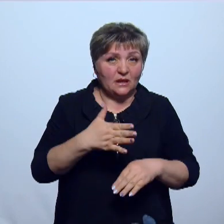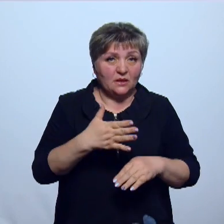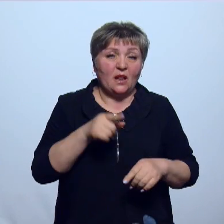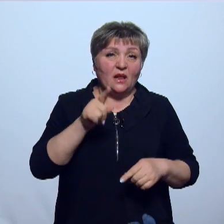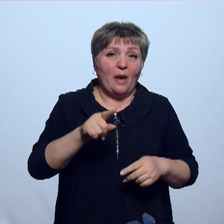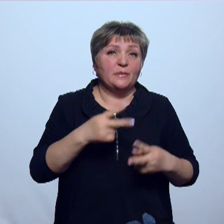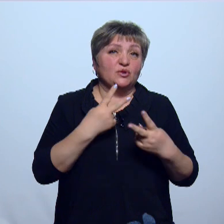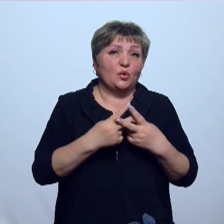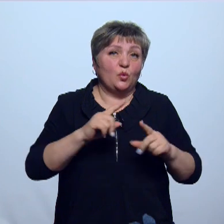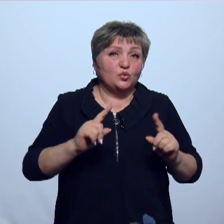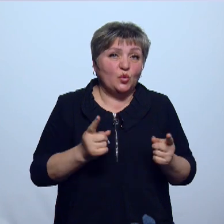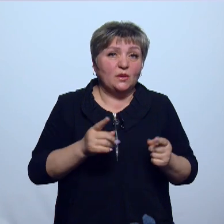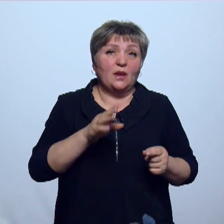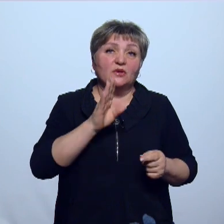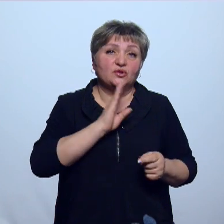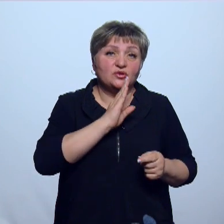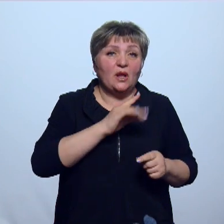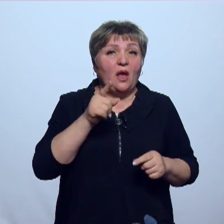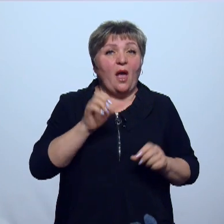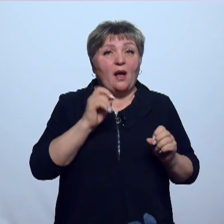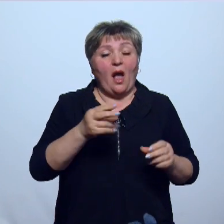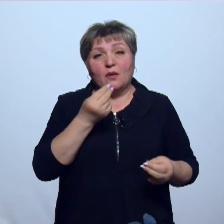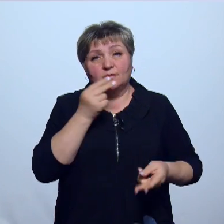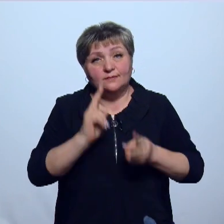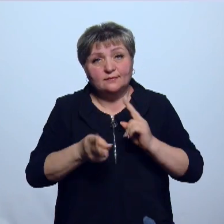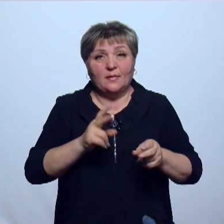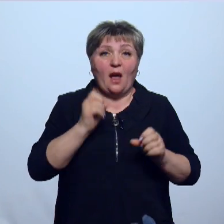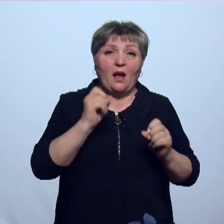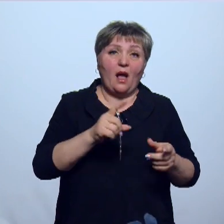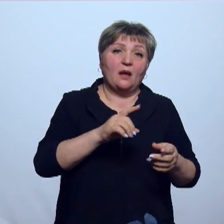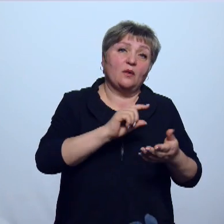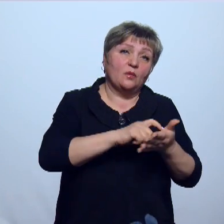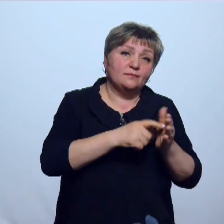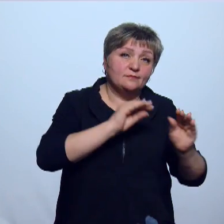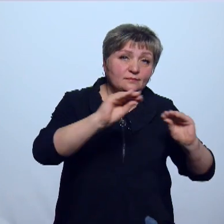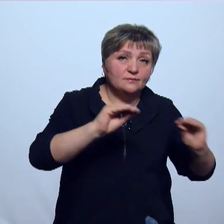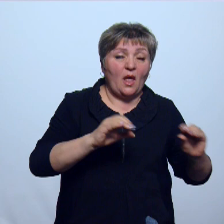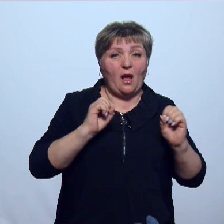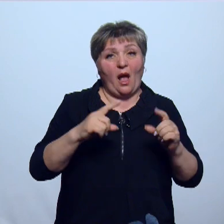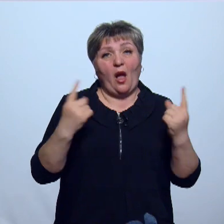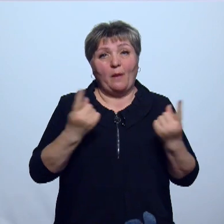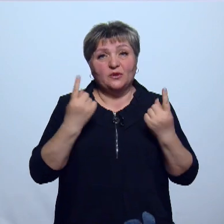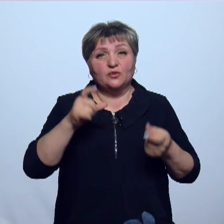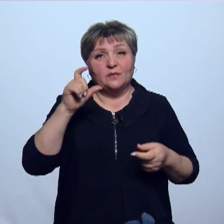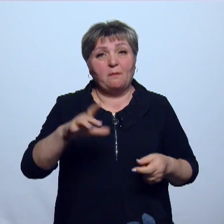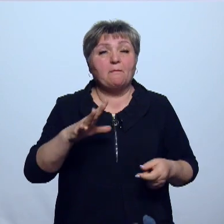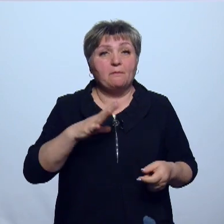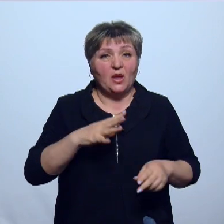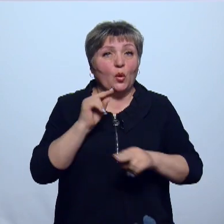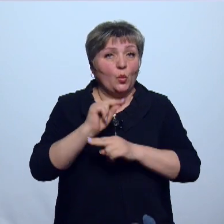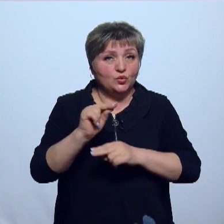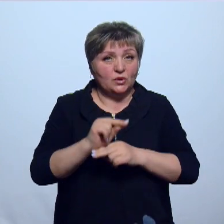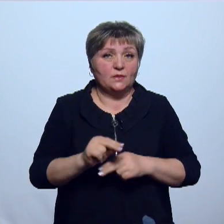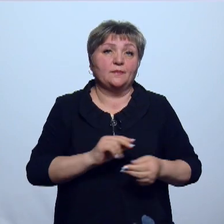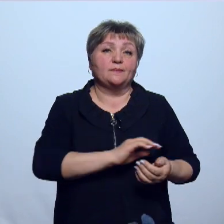Там заключенные вспоминают, как готовить обед, как обустроить комнату, как быть обычным человеком. Светлана Буланова сегодня побывала в этом центре и